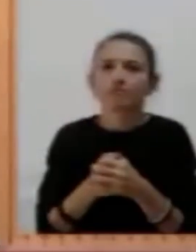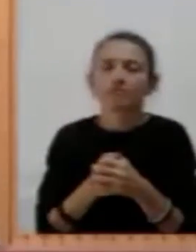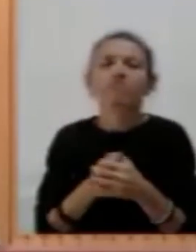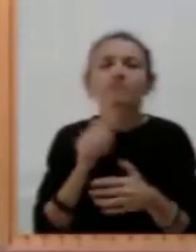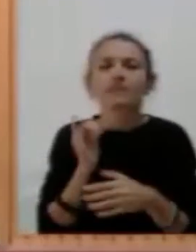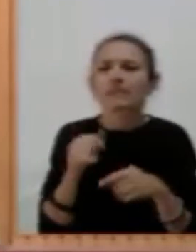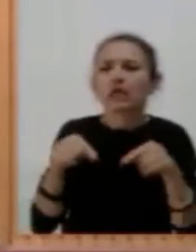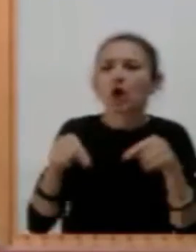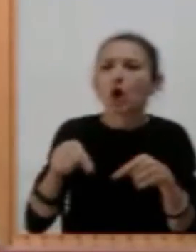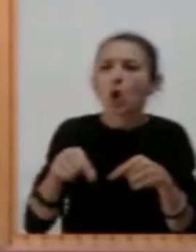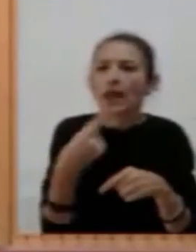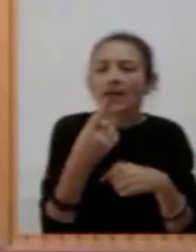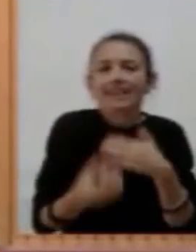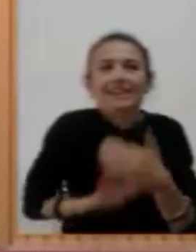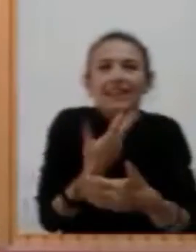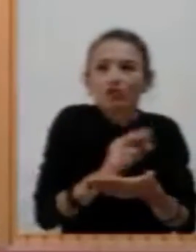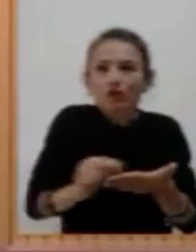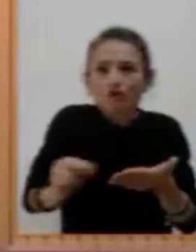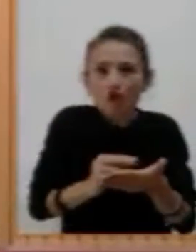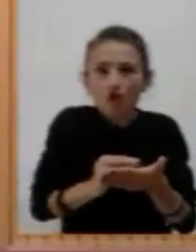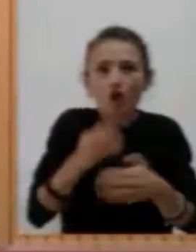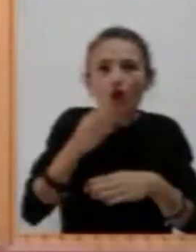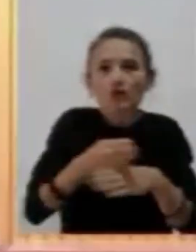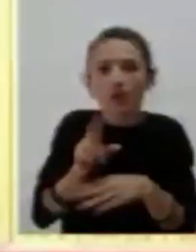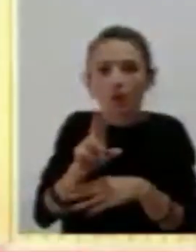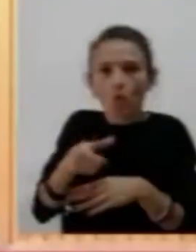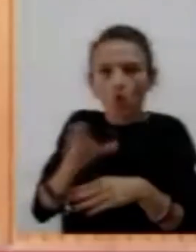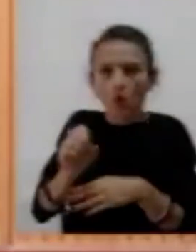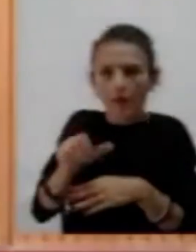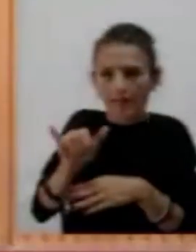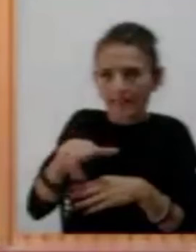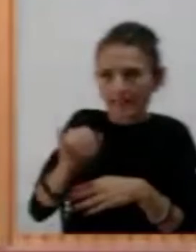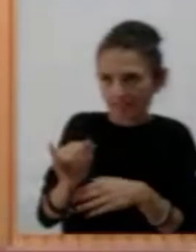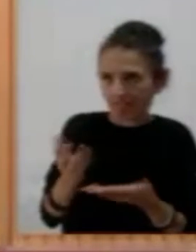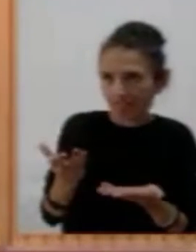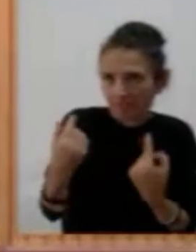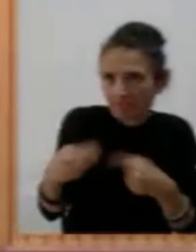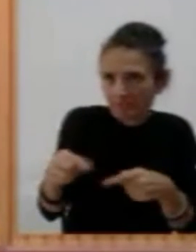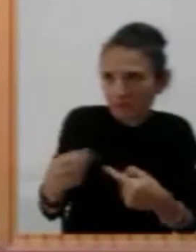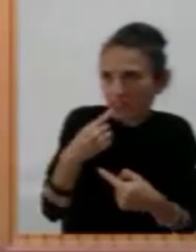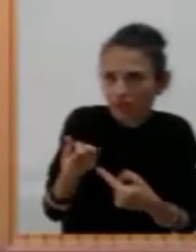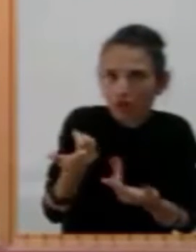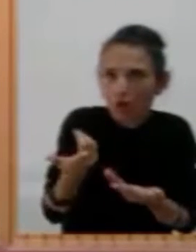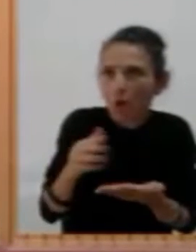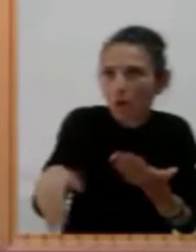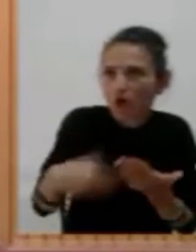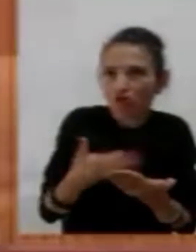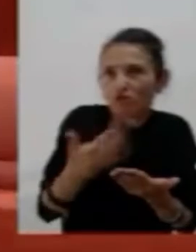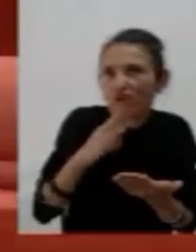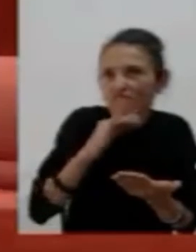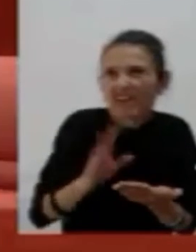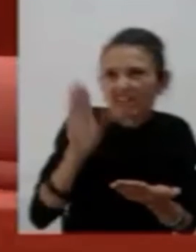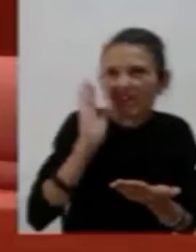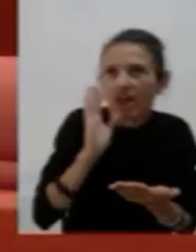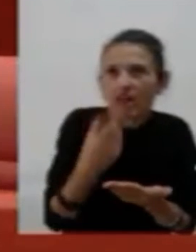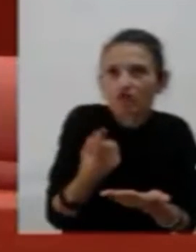Prego. Stavo dicendo questo, che la mozione risaliva un anno fa e lei ci ha portato a conoscenza di questi interventi,